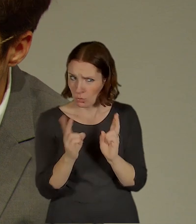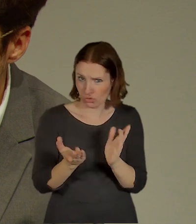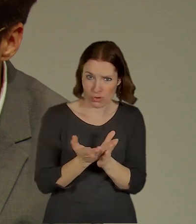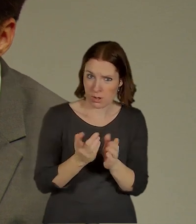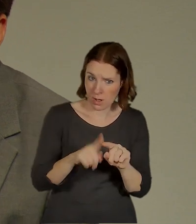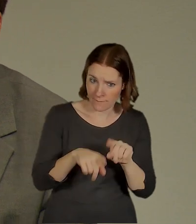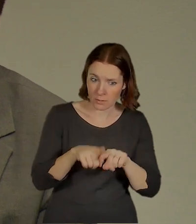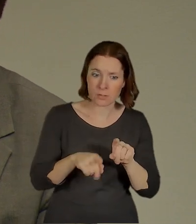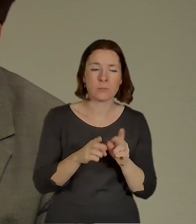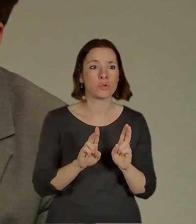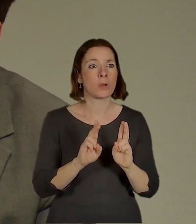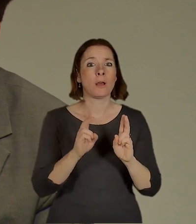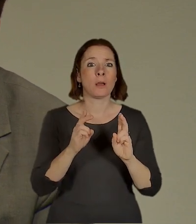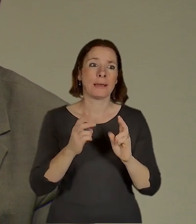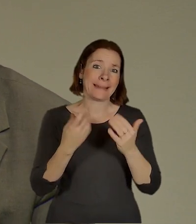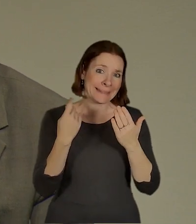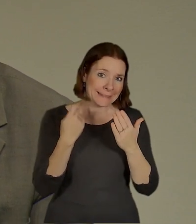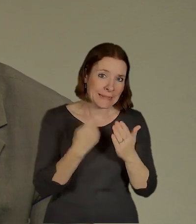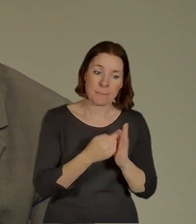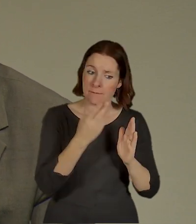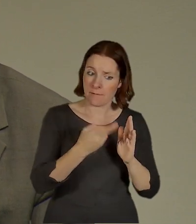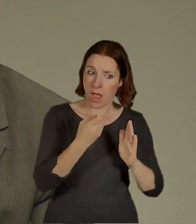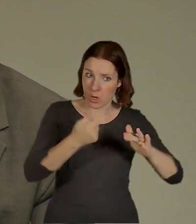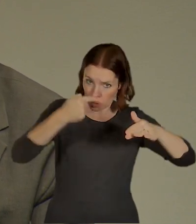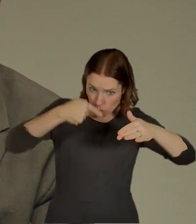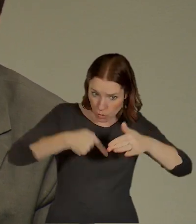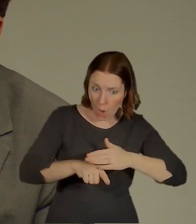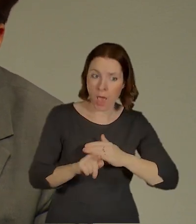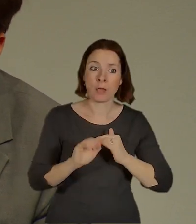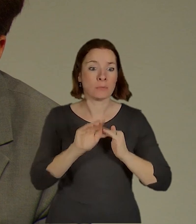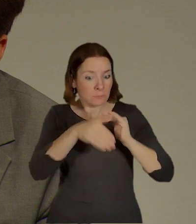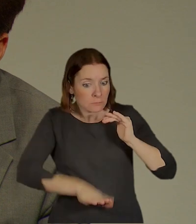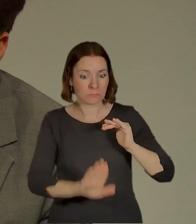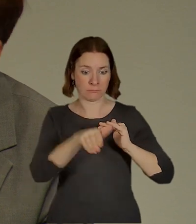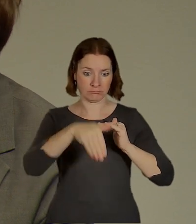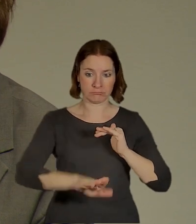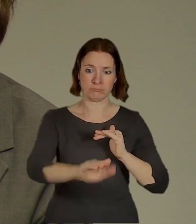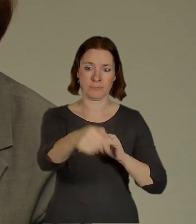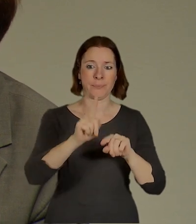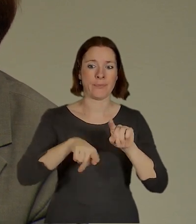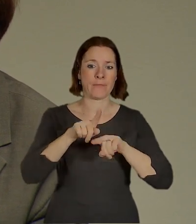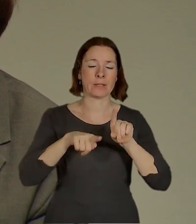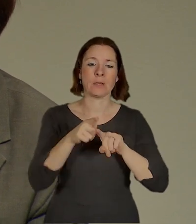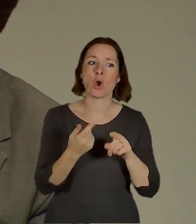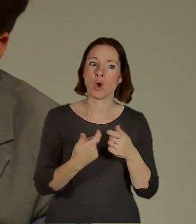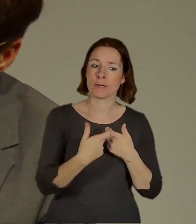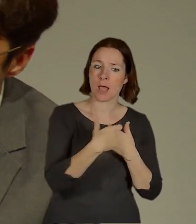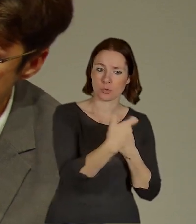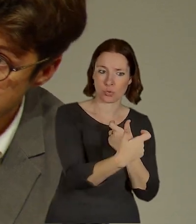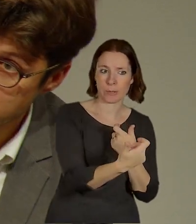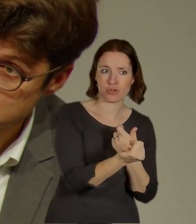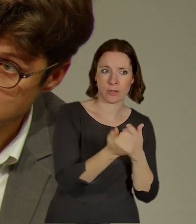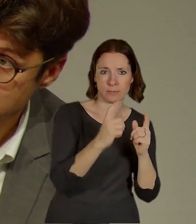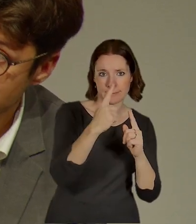nějakým relativně prudkým, ale stále možným stoupání, klesání vlastně od toho nástupiště v terminálu Smíchov